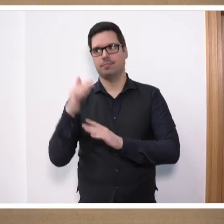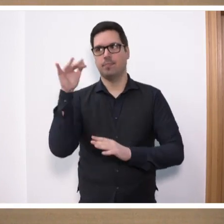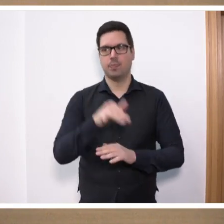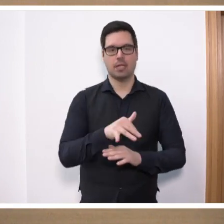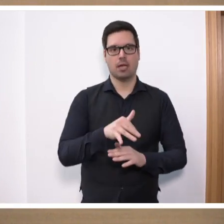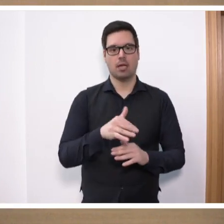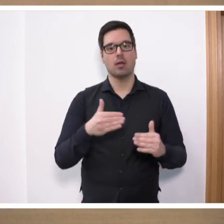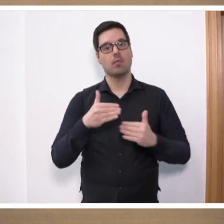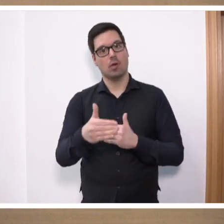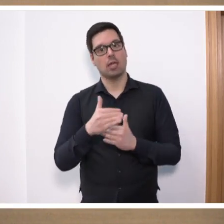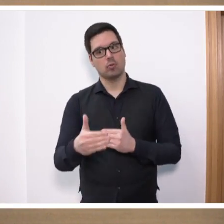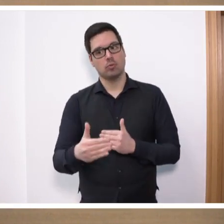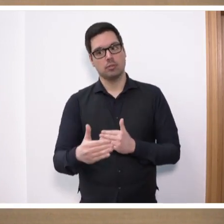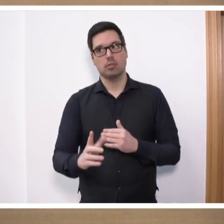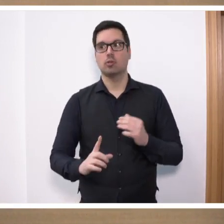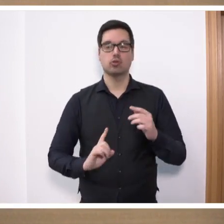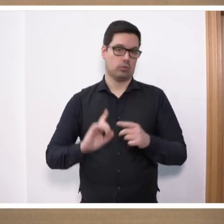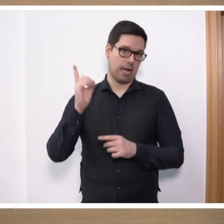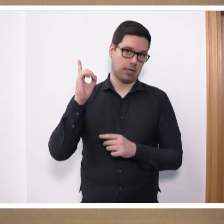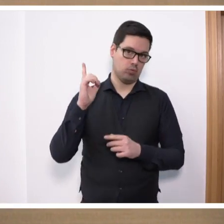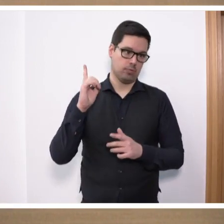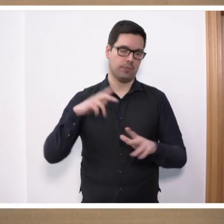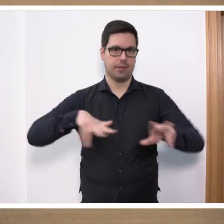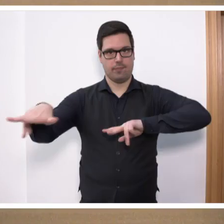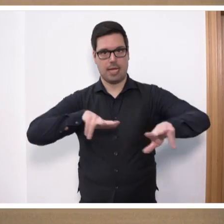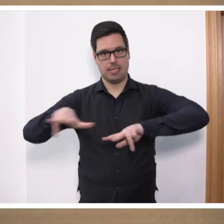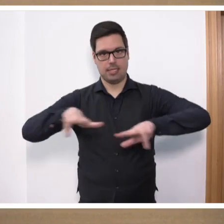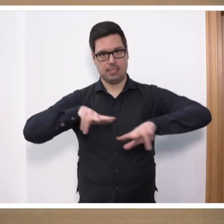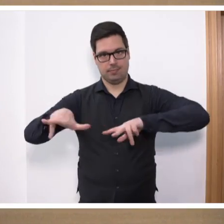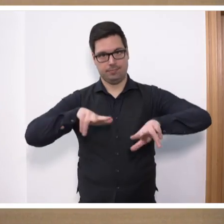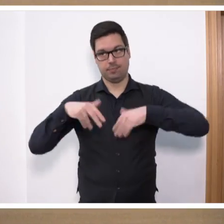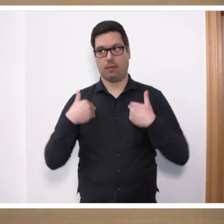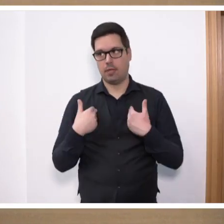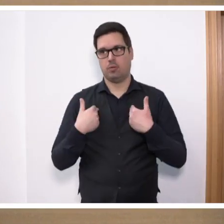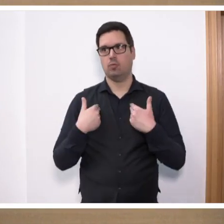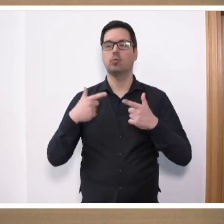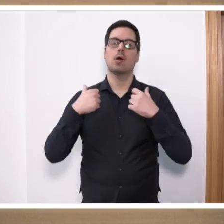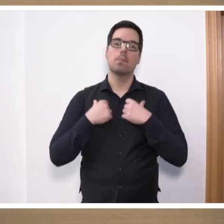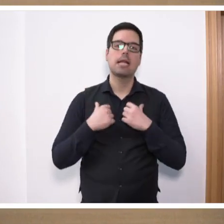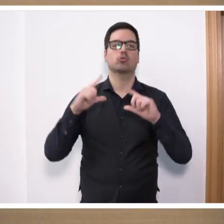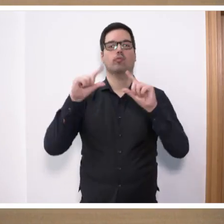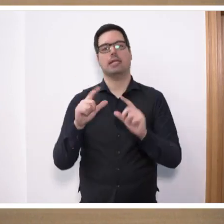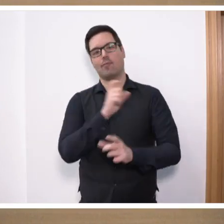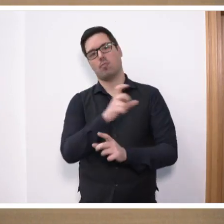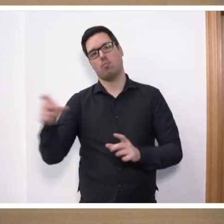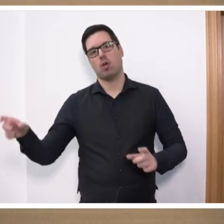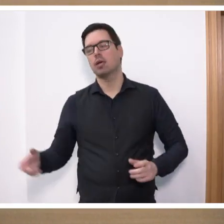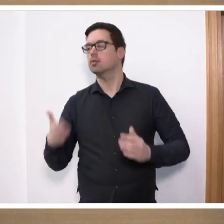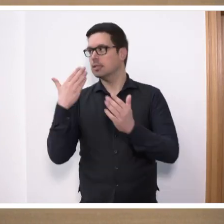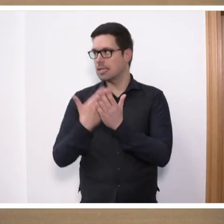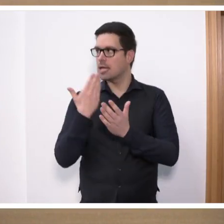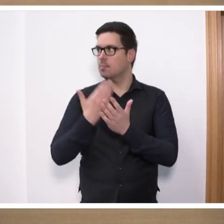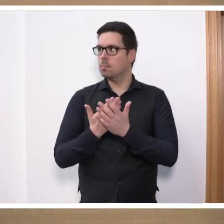Vordergrund steht dabei die Effizienzsteigerung um das Handeln der Verwaltung, aber eben auch die Entlastung der Bürgerinnen und Bürger. Und deshalb setzt das